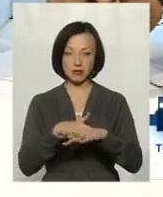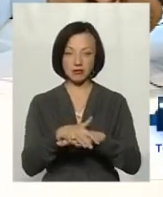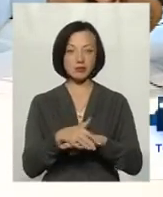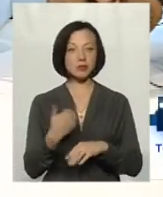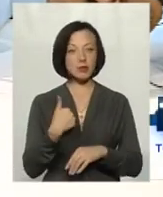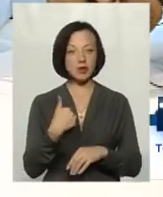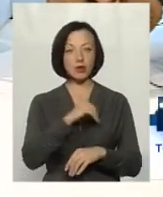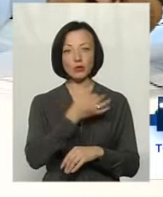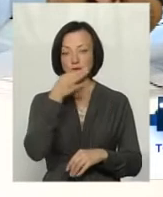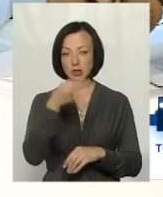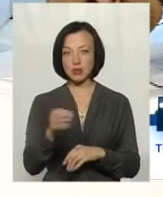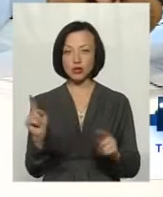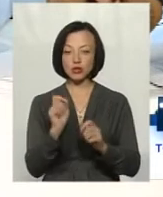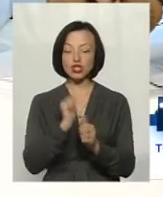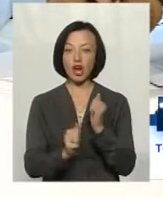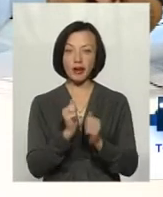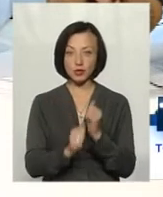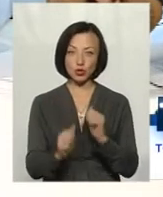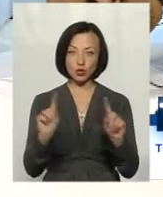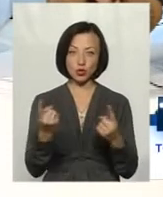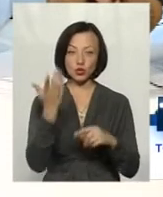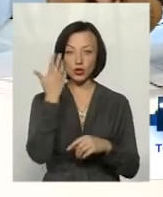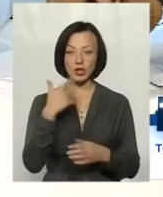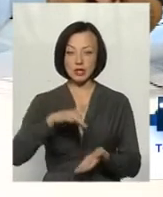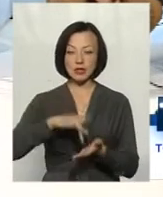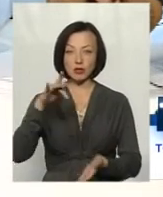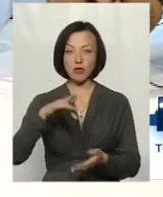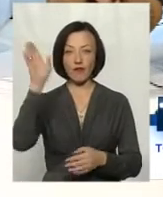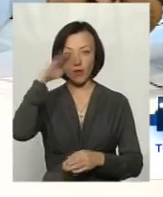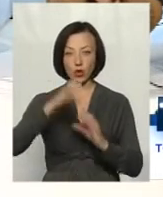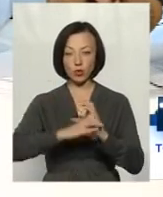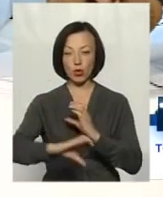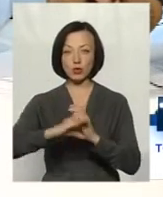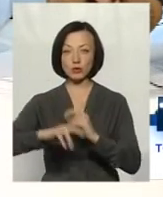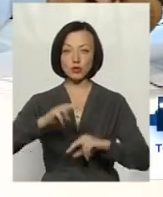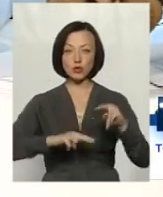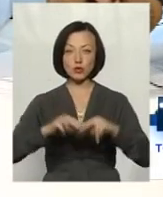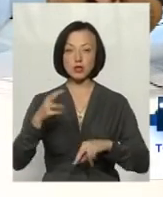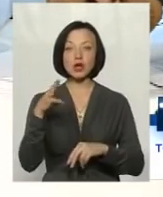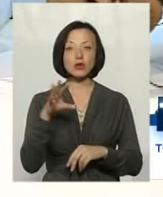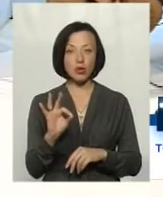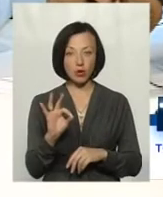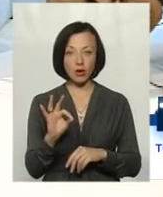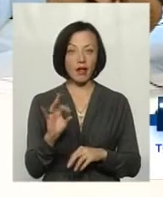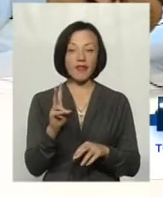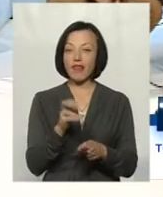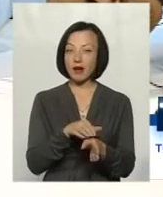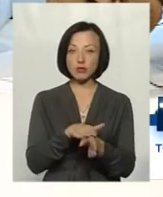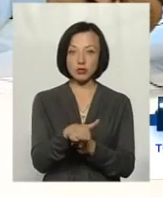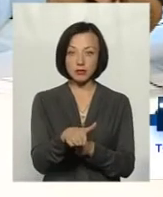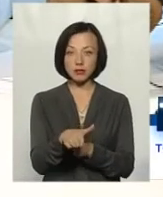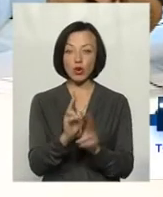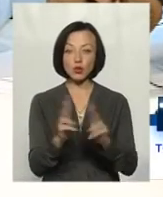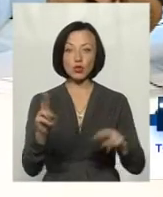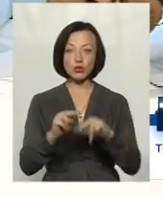хочу зазначити, часто дуже, коли централізовані водогони будуються, то не дотримуються ті,